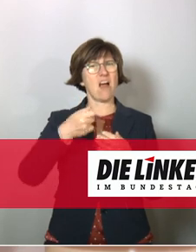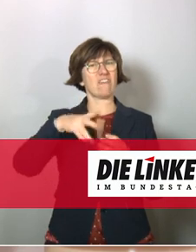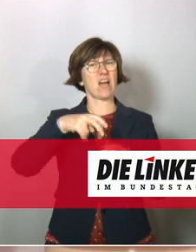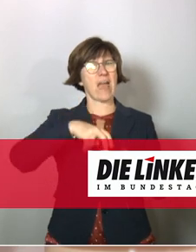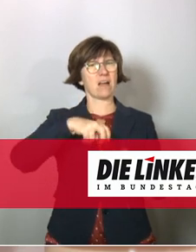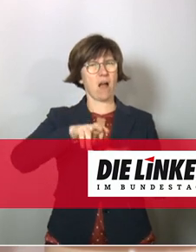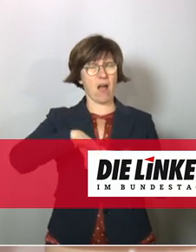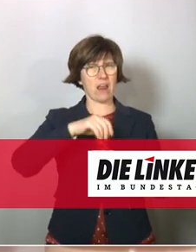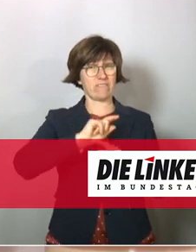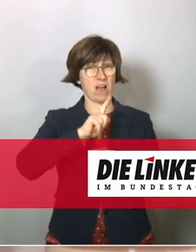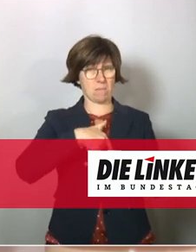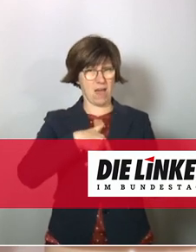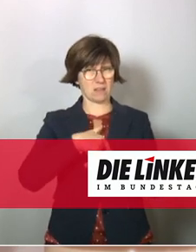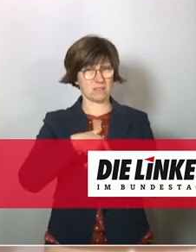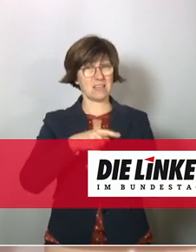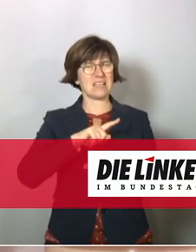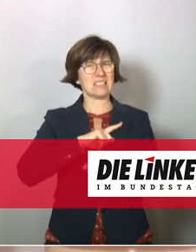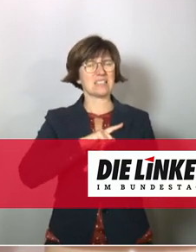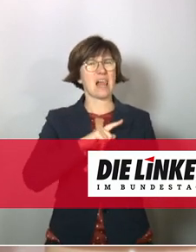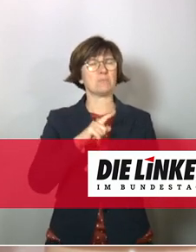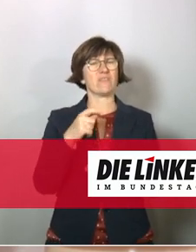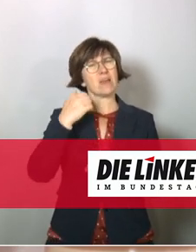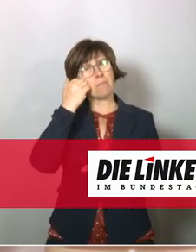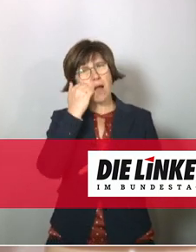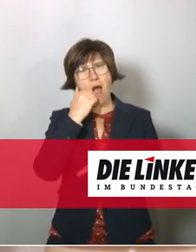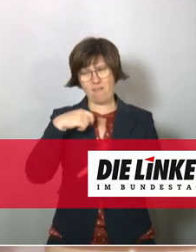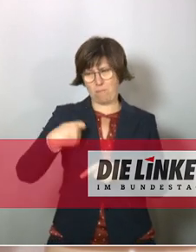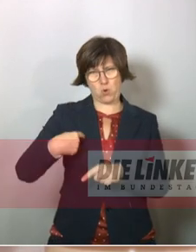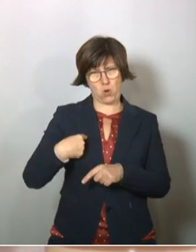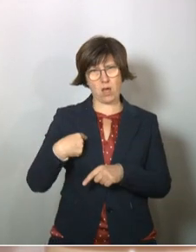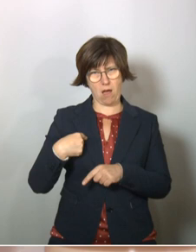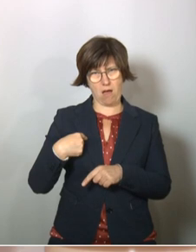mir erlaube seit Anfang März, weil ich eine brave Bürgerin bin,